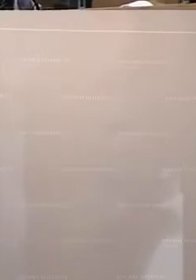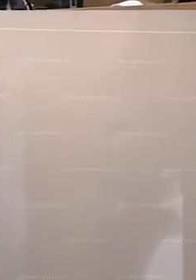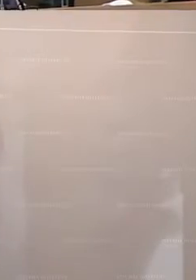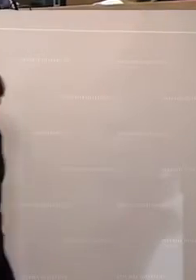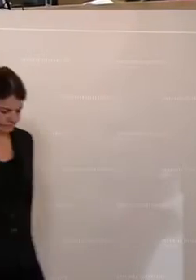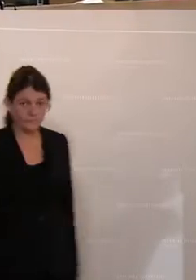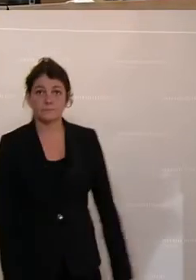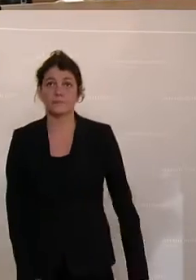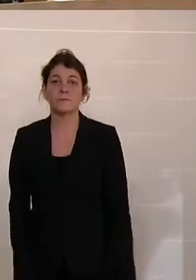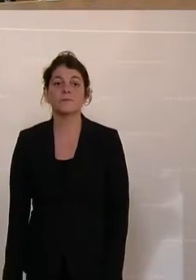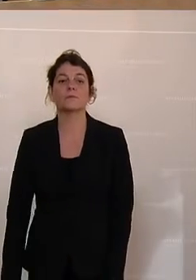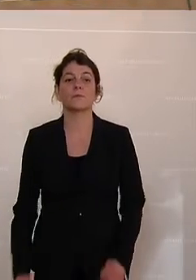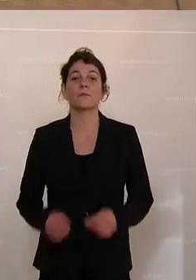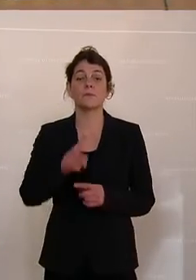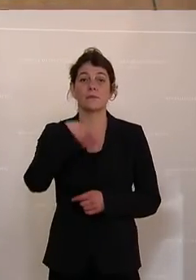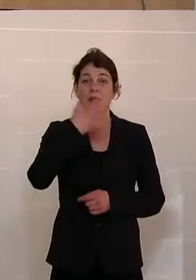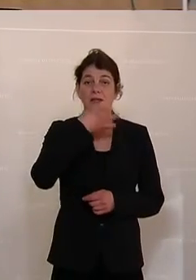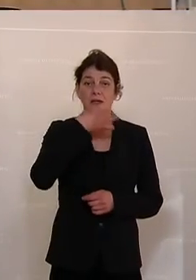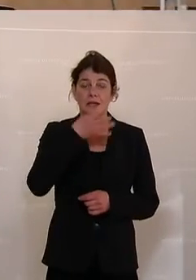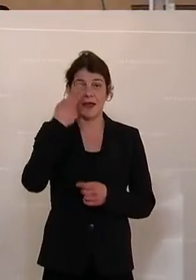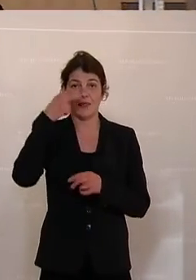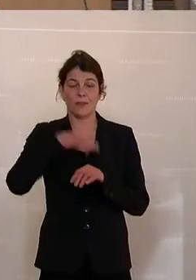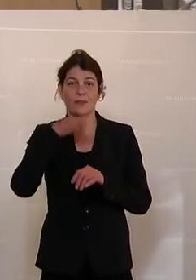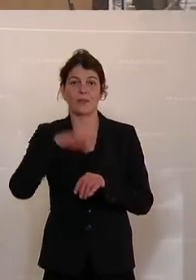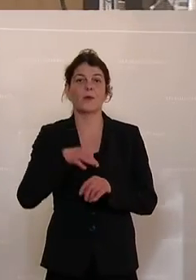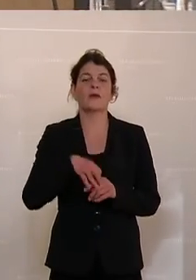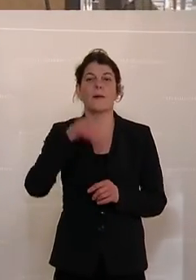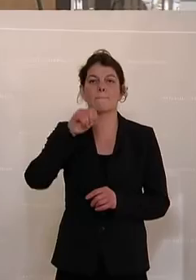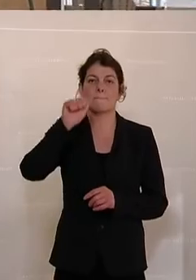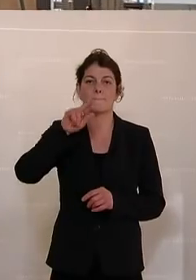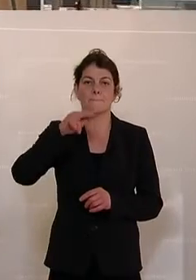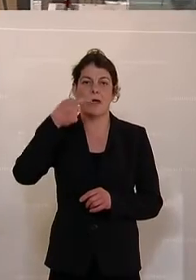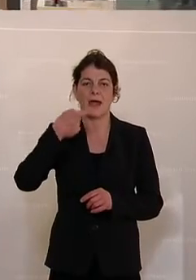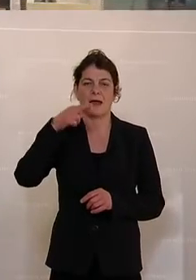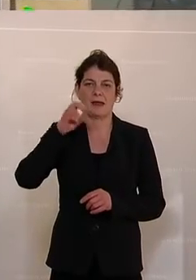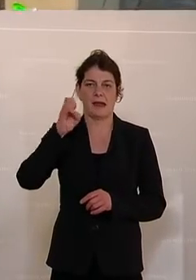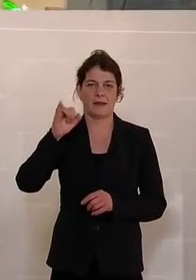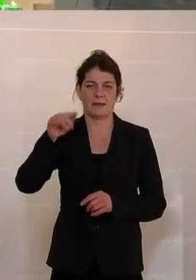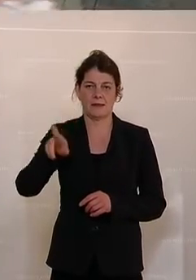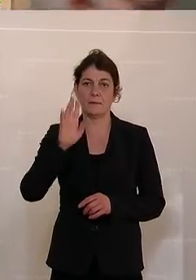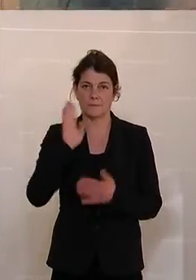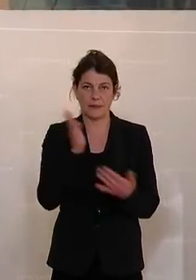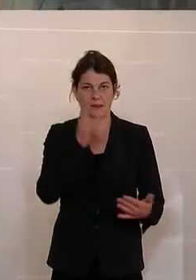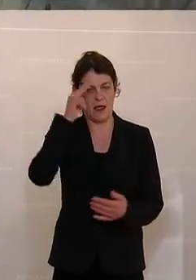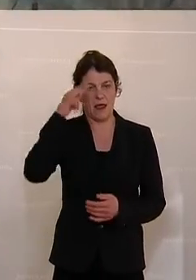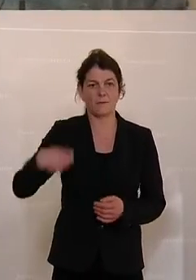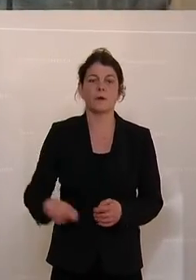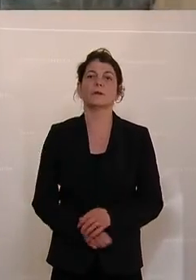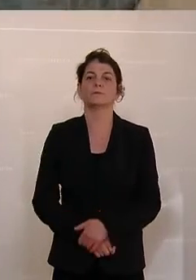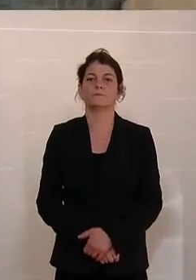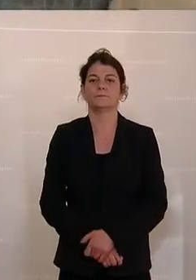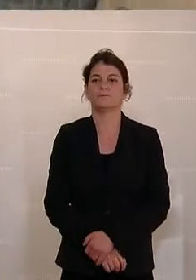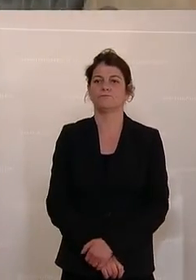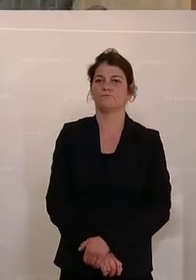Stark. Staatssekretär Magnus Brunner war das, der heute Umwelt und Verkehrsministerin Leonore Gewessler auf der Regierungsbank vertritt, nachdem die